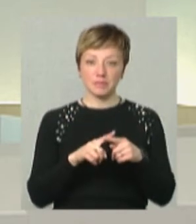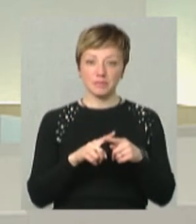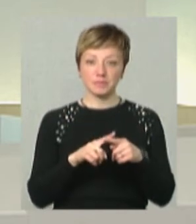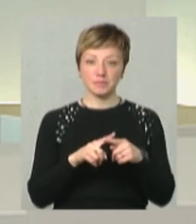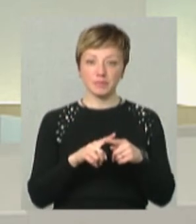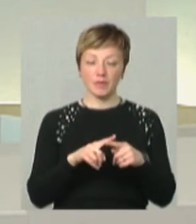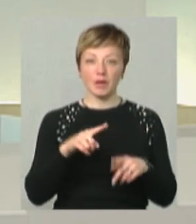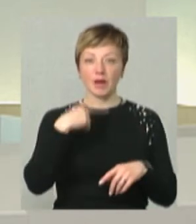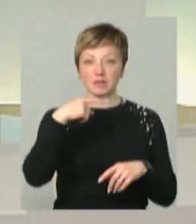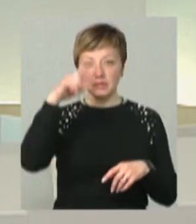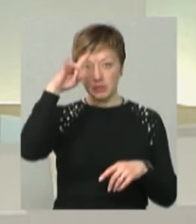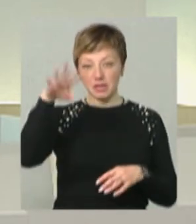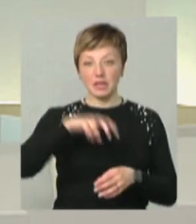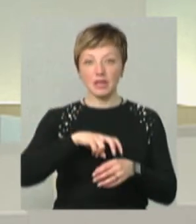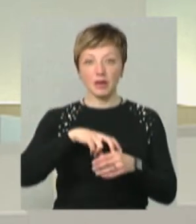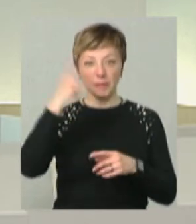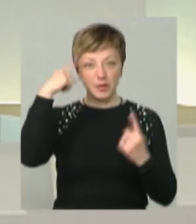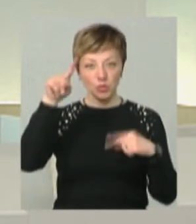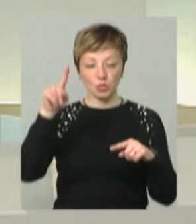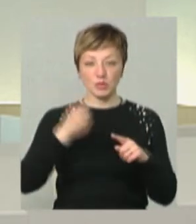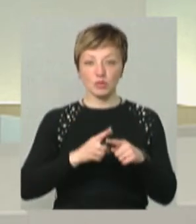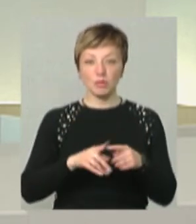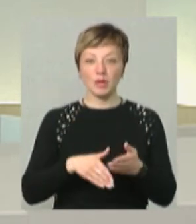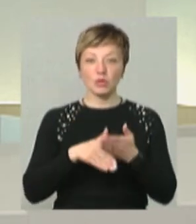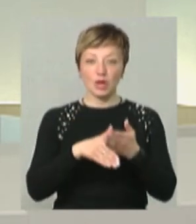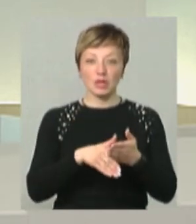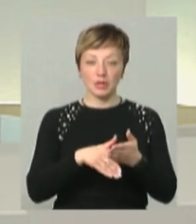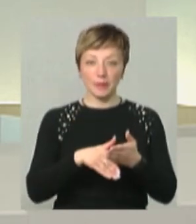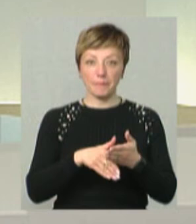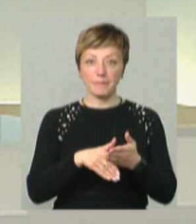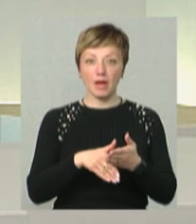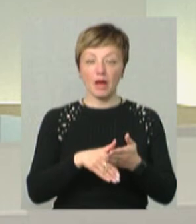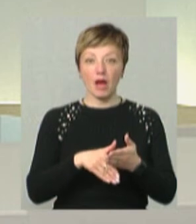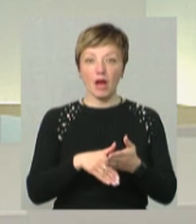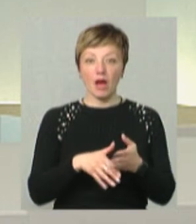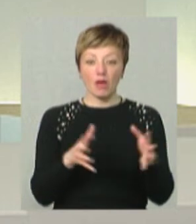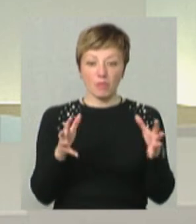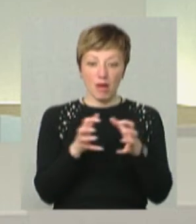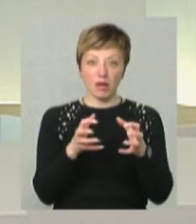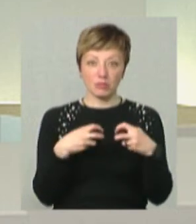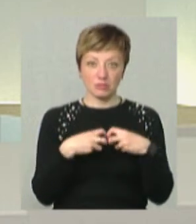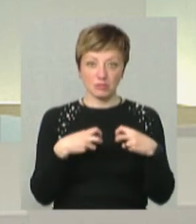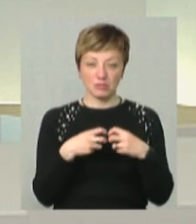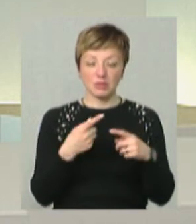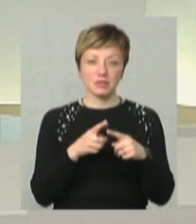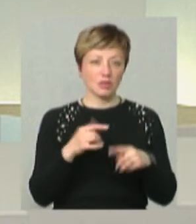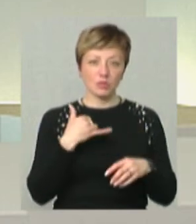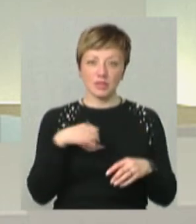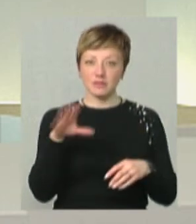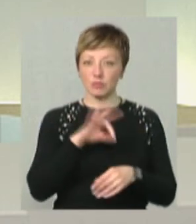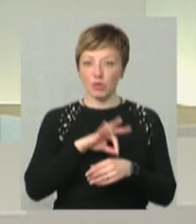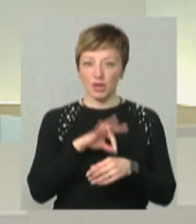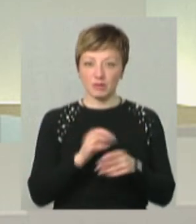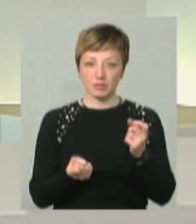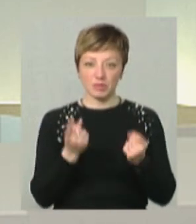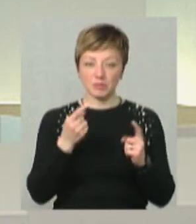знаменитий лікар, який придумав цю методику психосоматики, від того корсету м'язового. У нас всі болячки